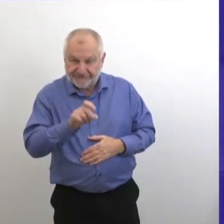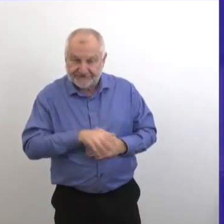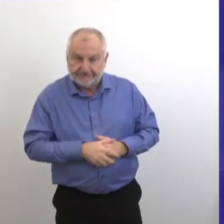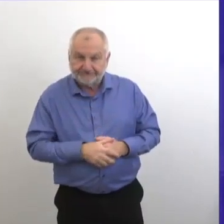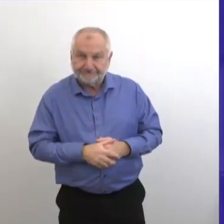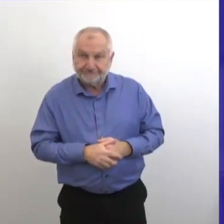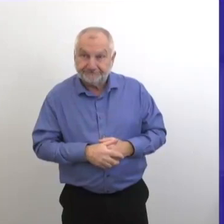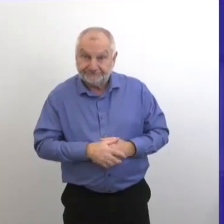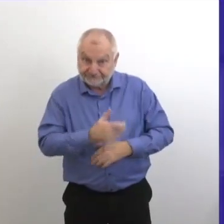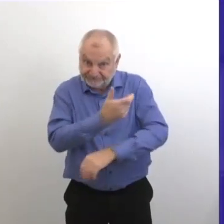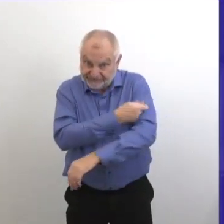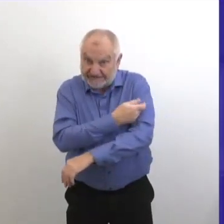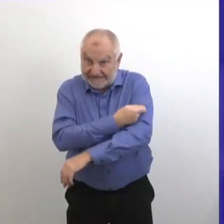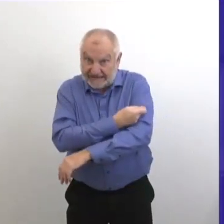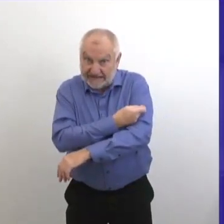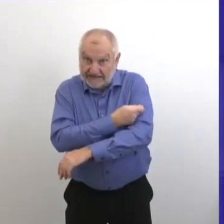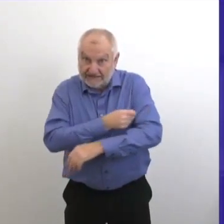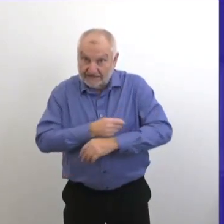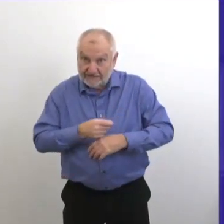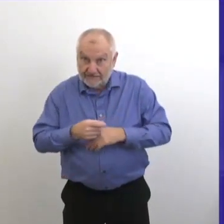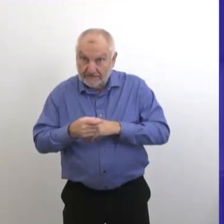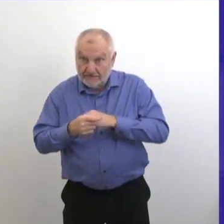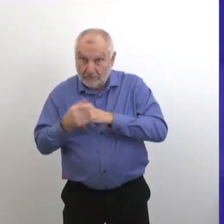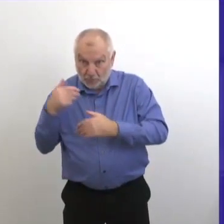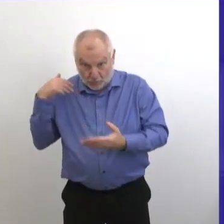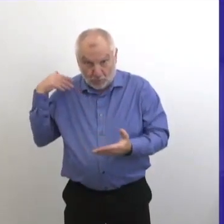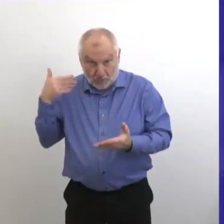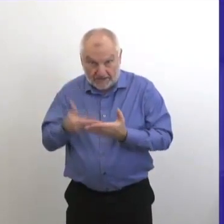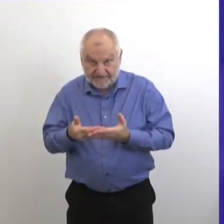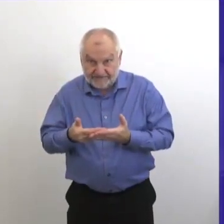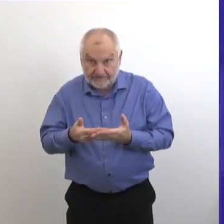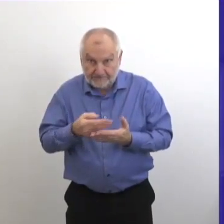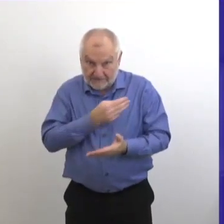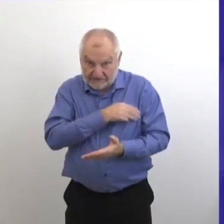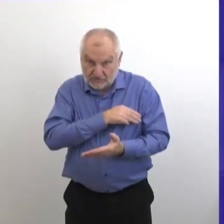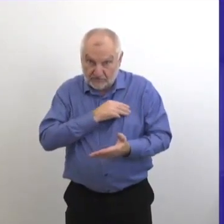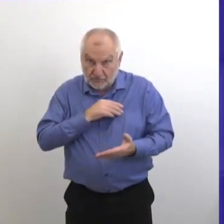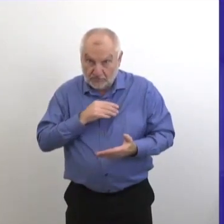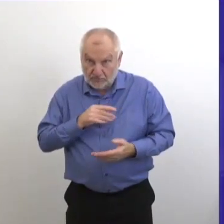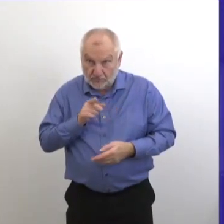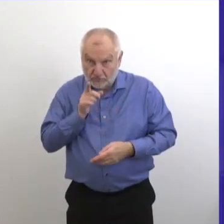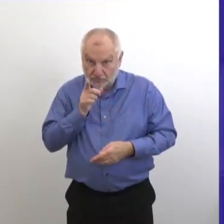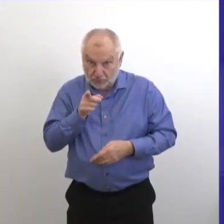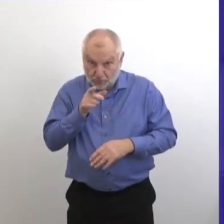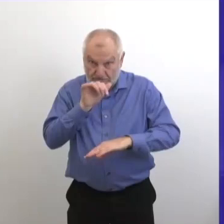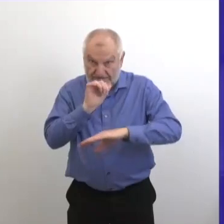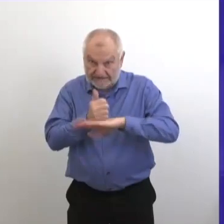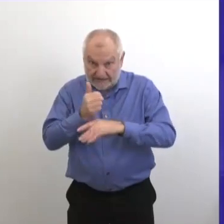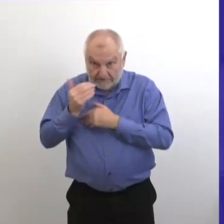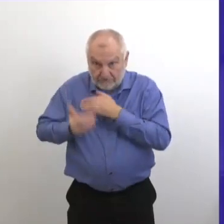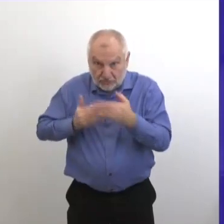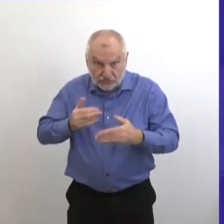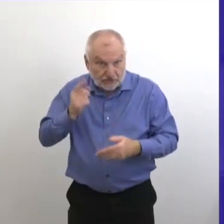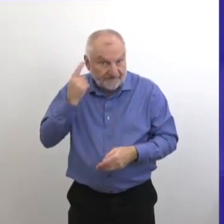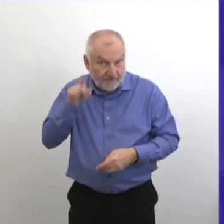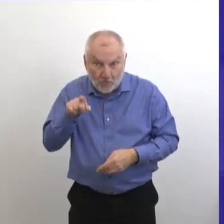en ce qui concerne l'arrivée du vaccin, est-ce que vous avez déjà établi votre plan de mise en œuvre?